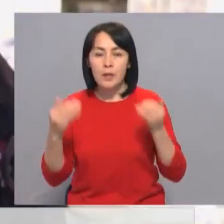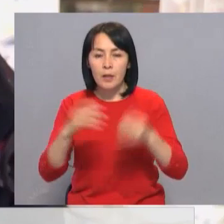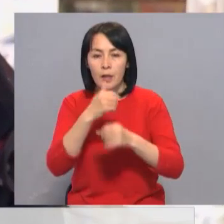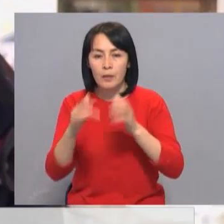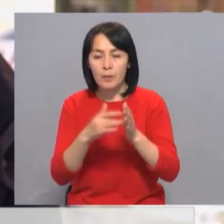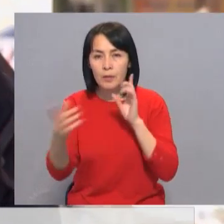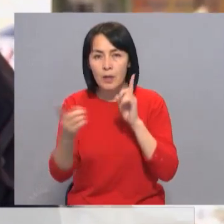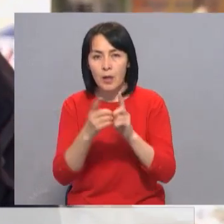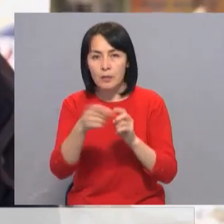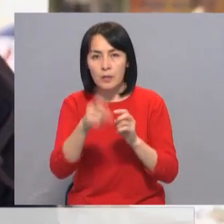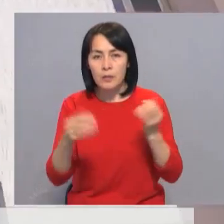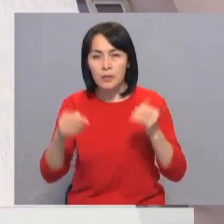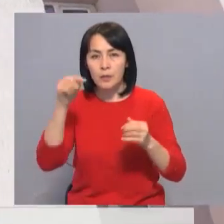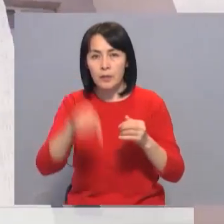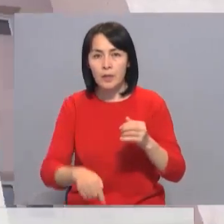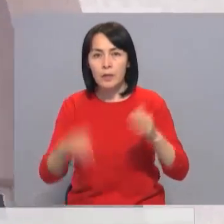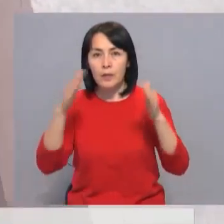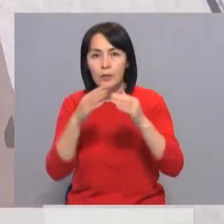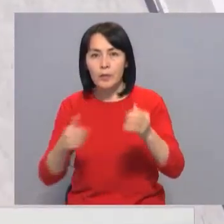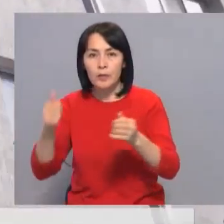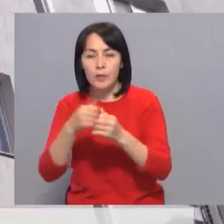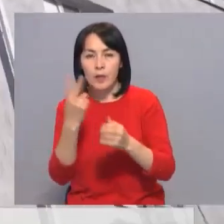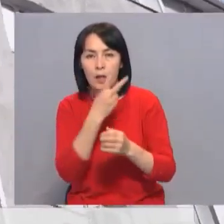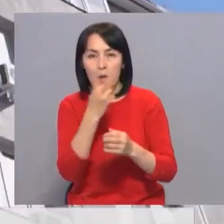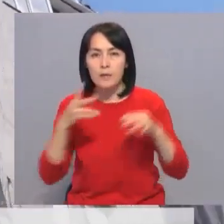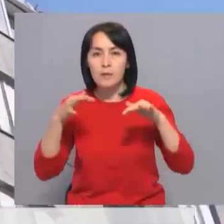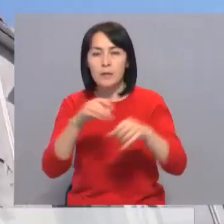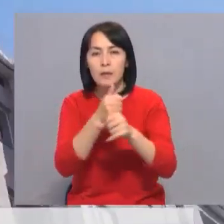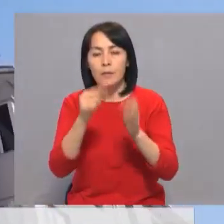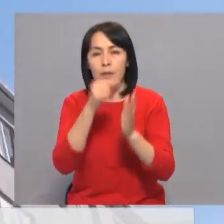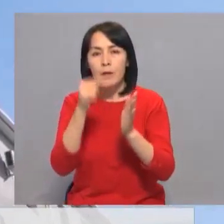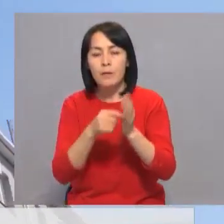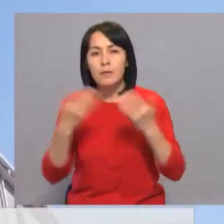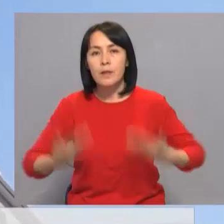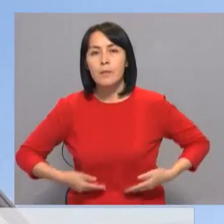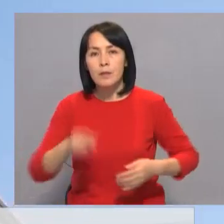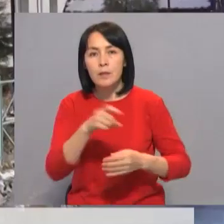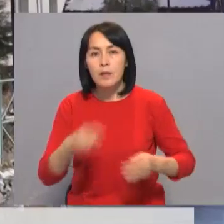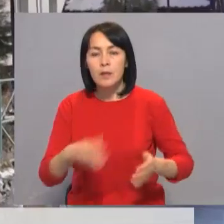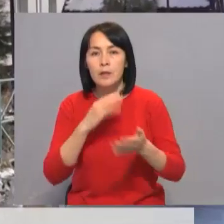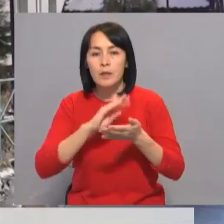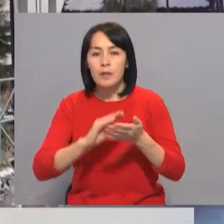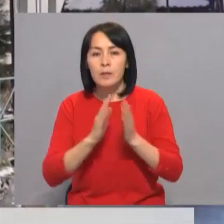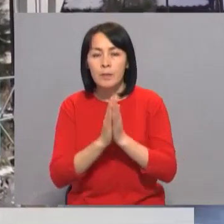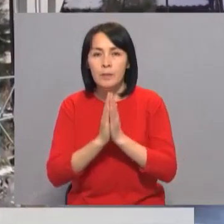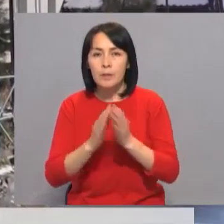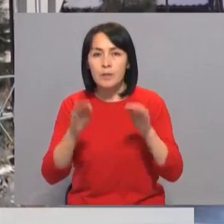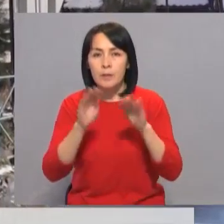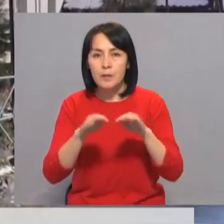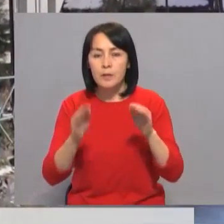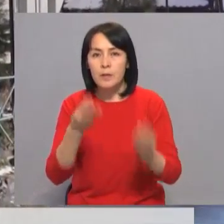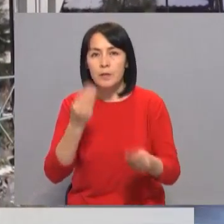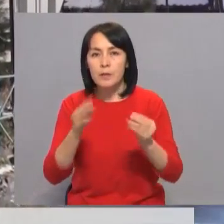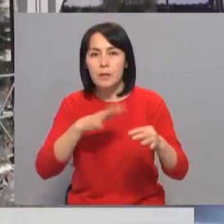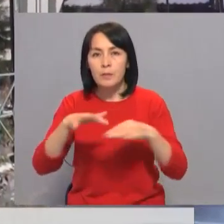города встретился с гражданами на данной территории и совместно рассмотрел решение актуальных вопросов. Местные жители попросили благоустроить двор и построить